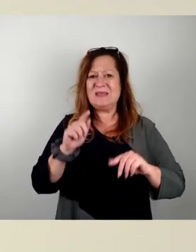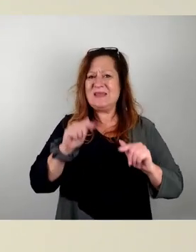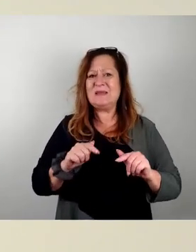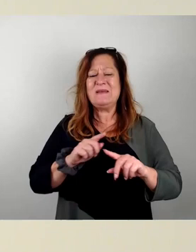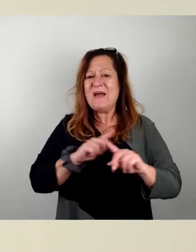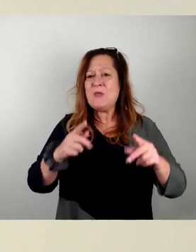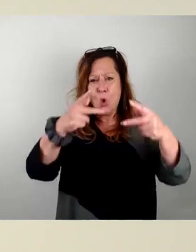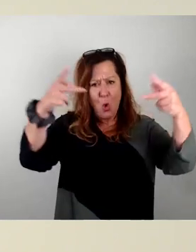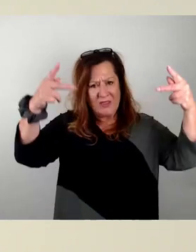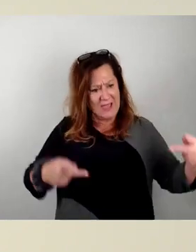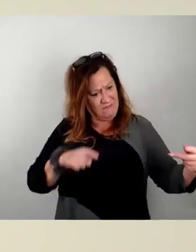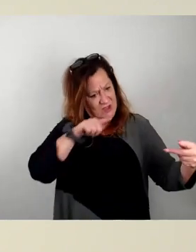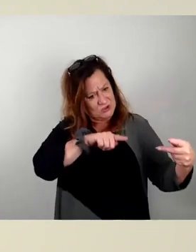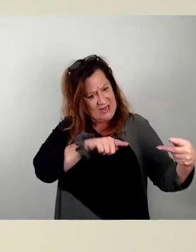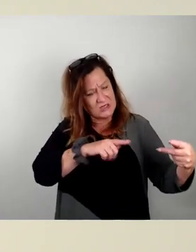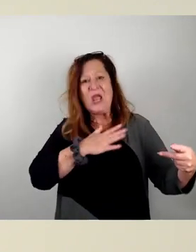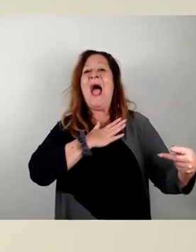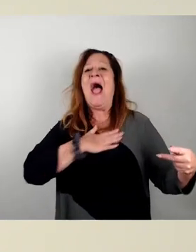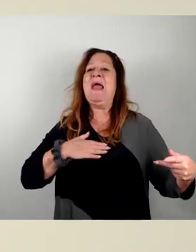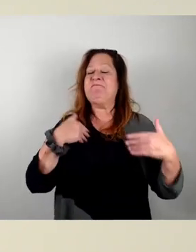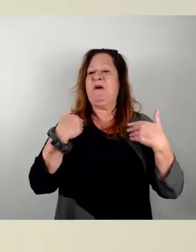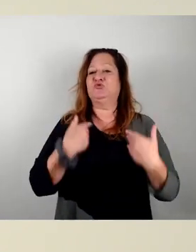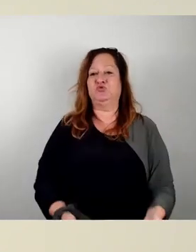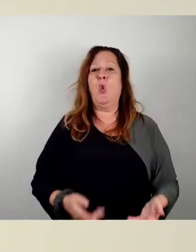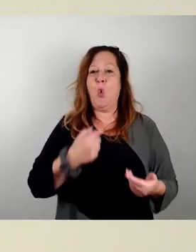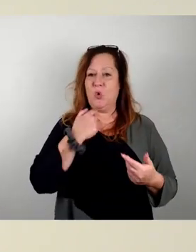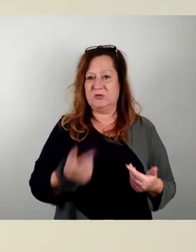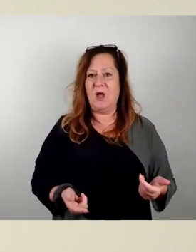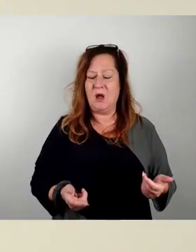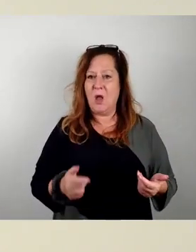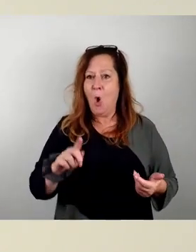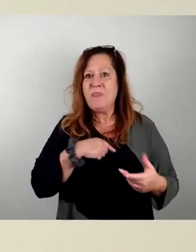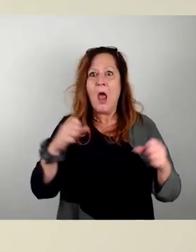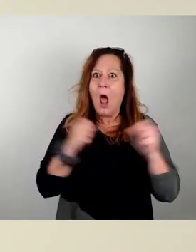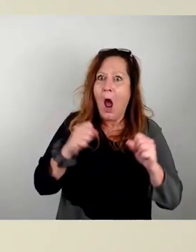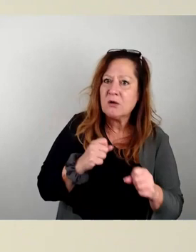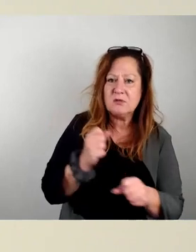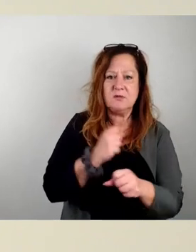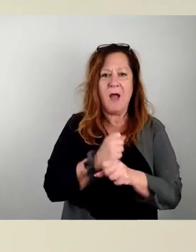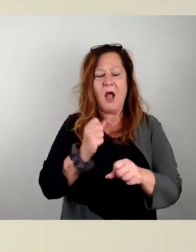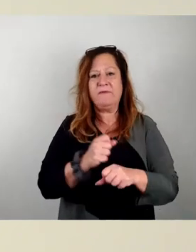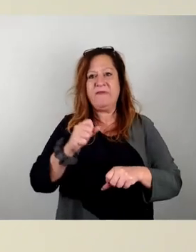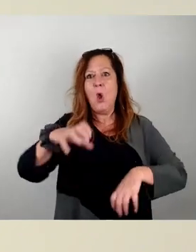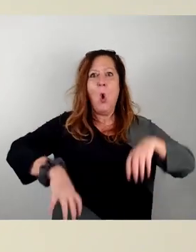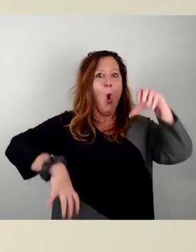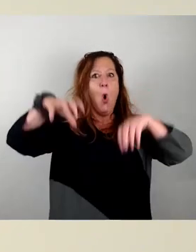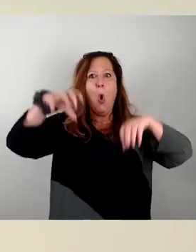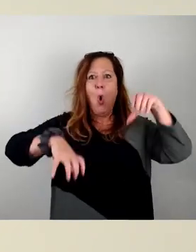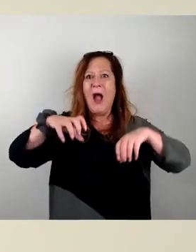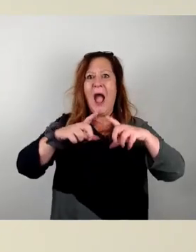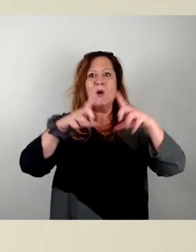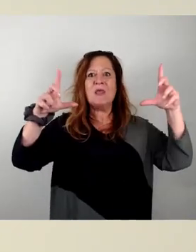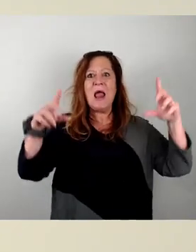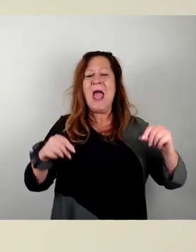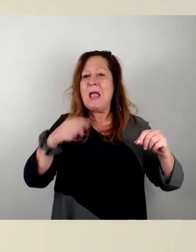Konzept stehen, einfach behauptet und dadurch Ängste und Sorgen schürt, dass das Hochhausleitbild dazu dient, hier in Ringen von